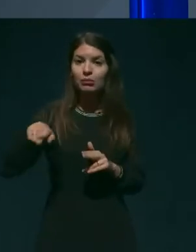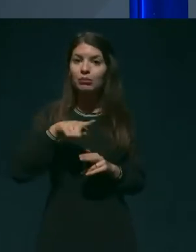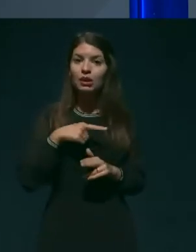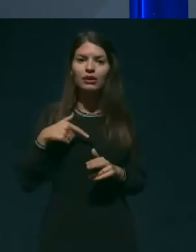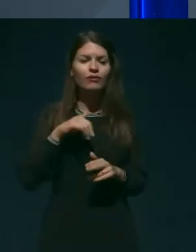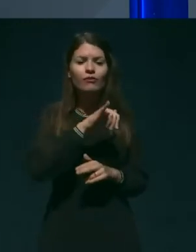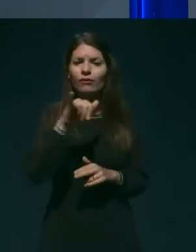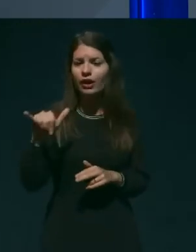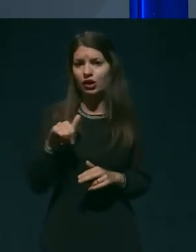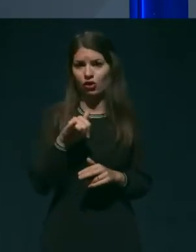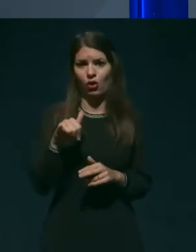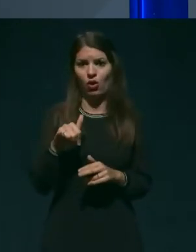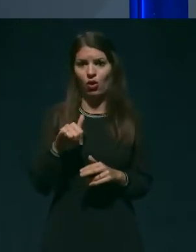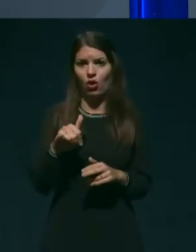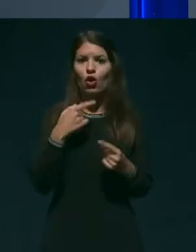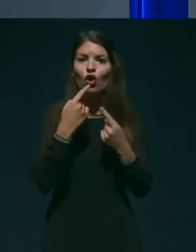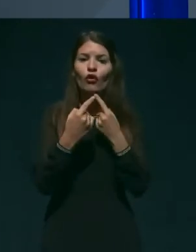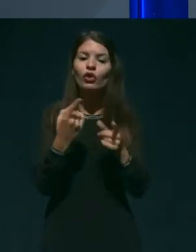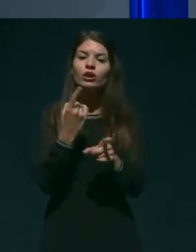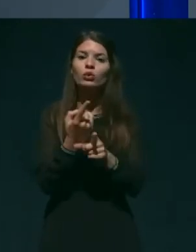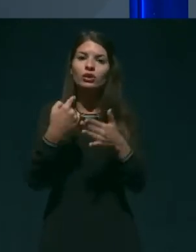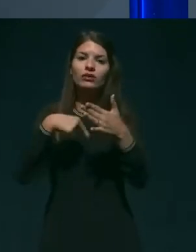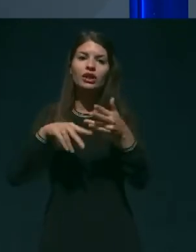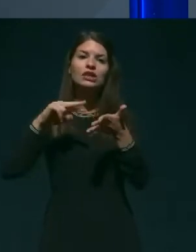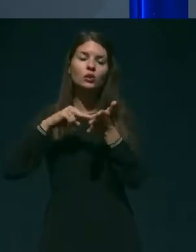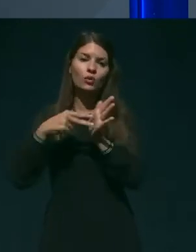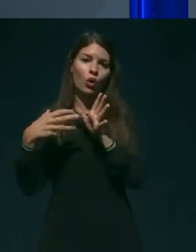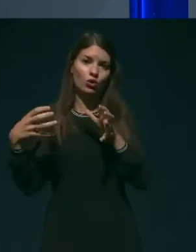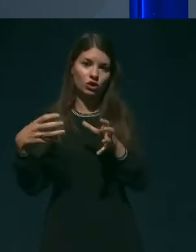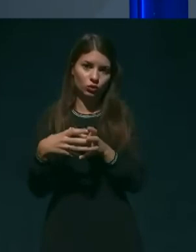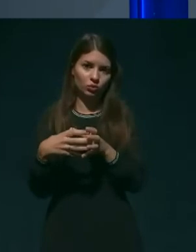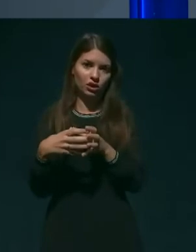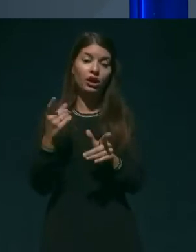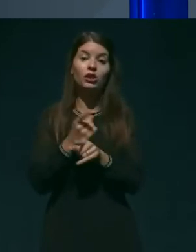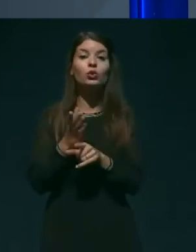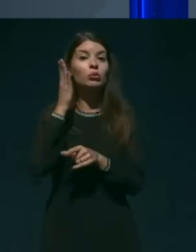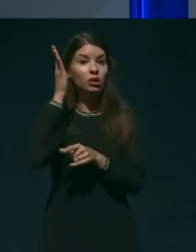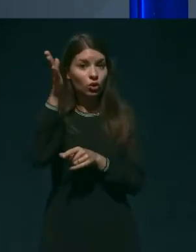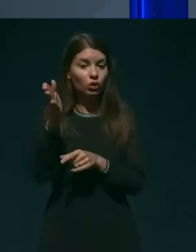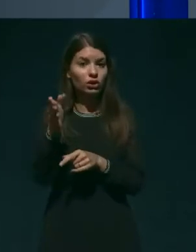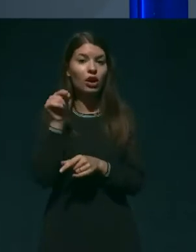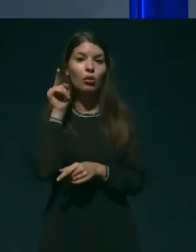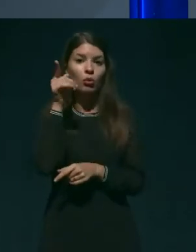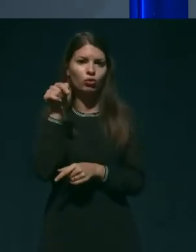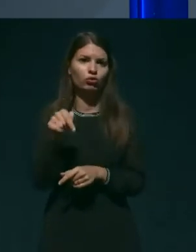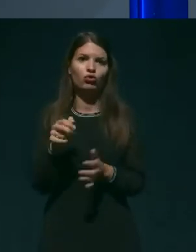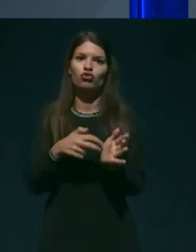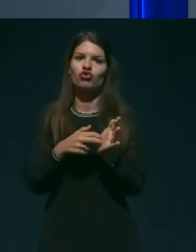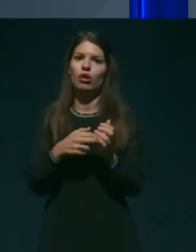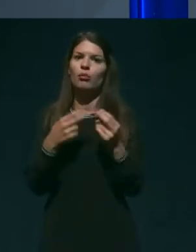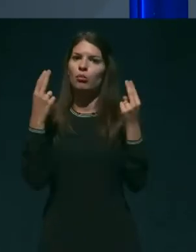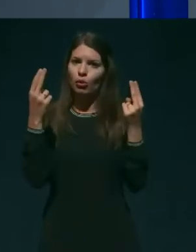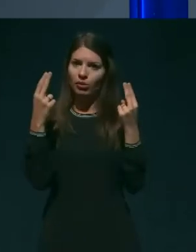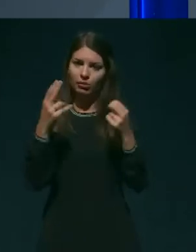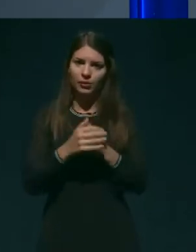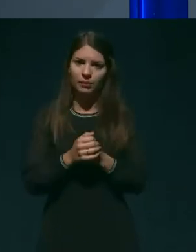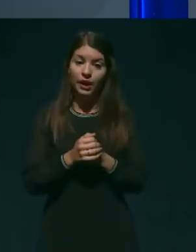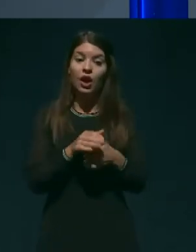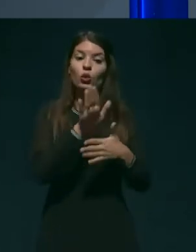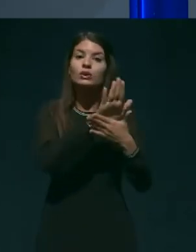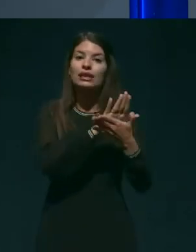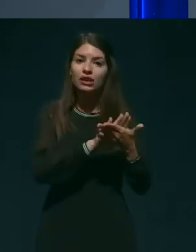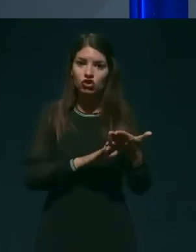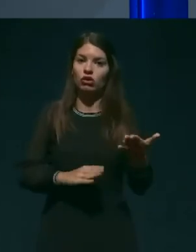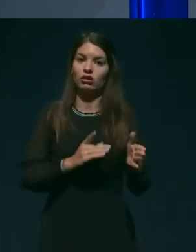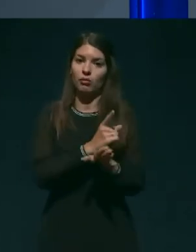tudi znotraj strokovne skupine in tudi v bodoče bo aktualen, da pač v začetnem delu ravno